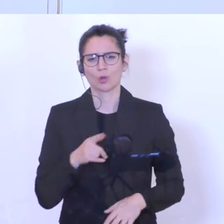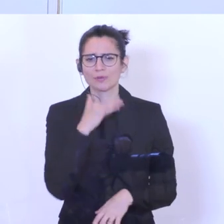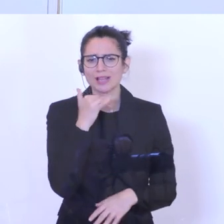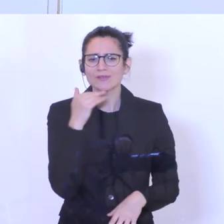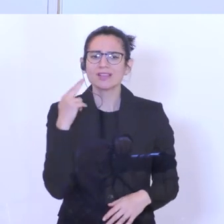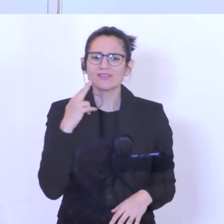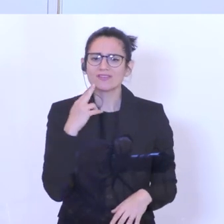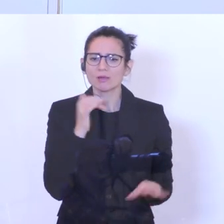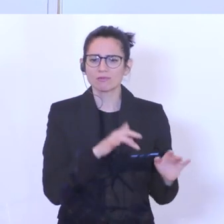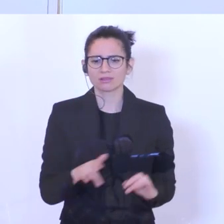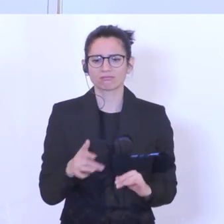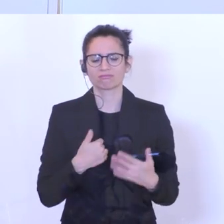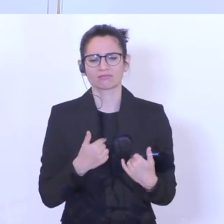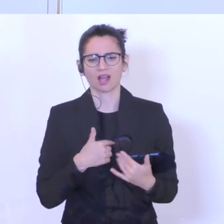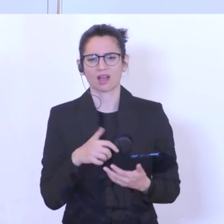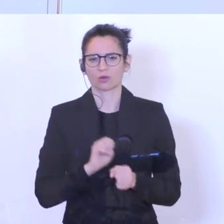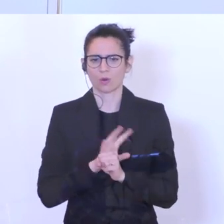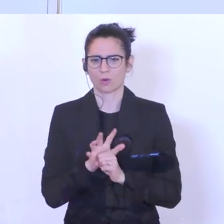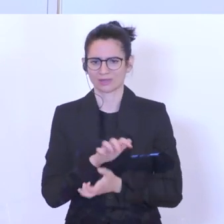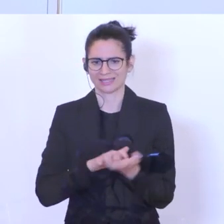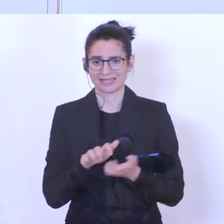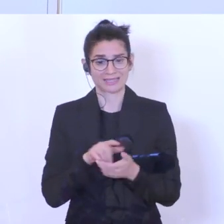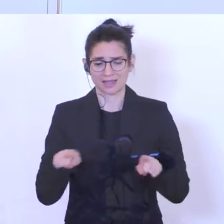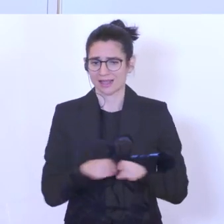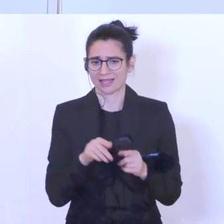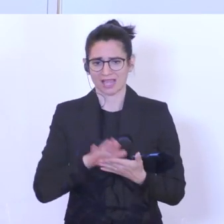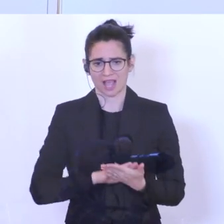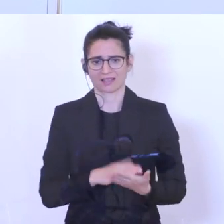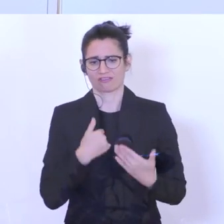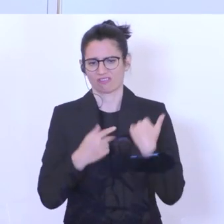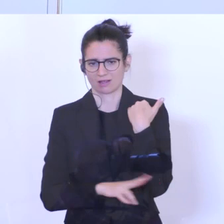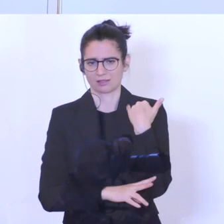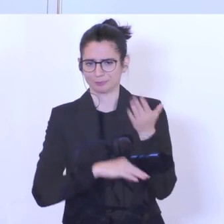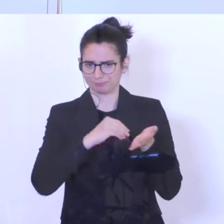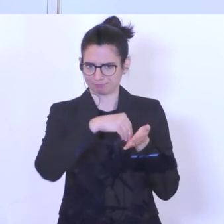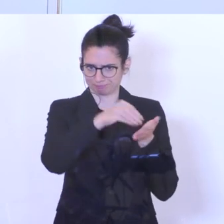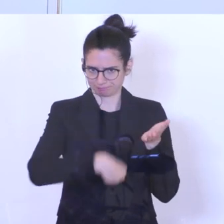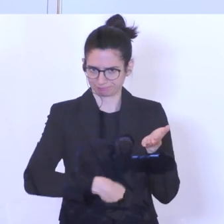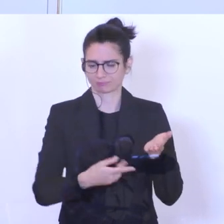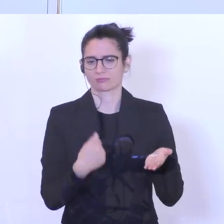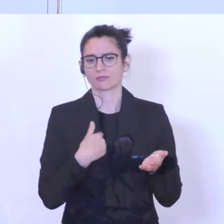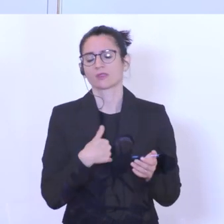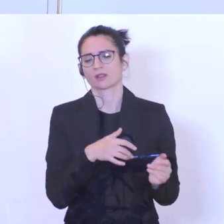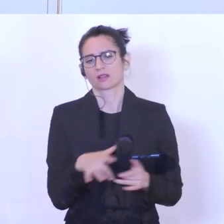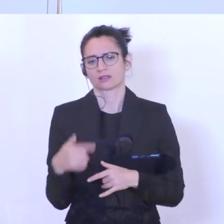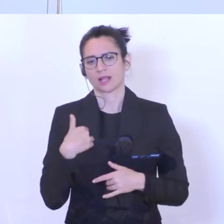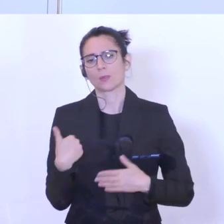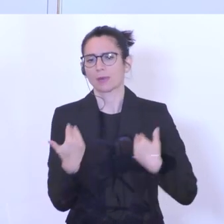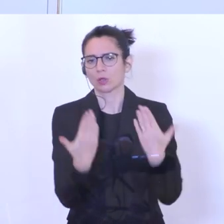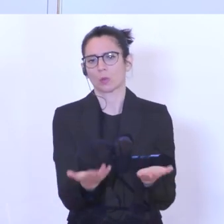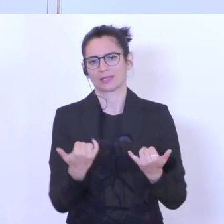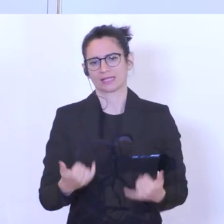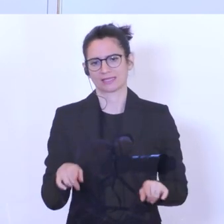Unternehmen, die eben in der Corona-Krise gleich zu Beginn Lehrverträge unterschrieben haben und diese bekommen